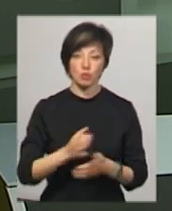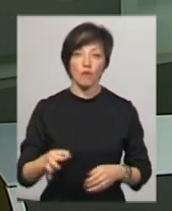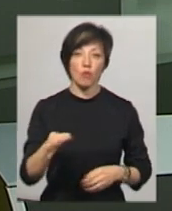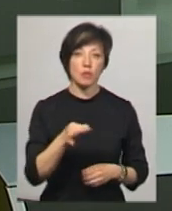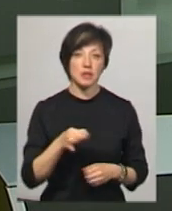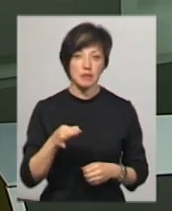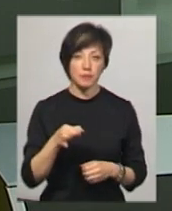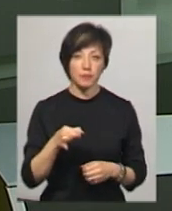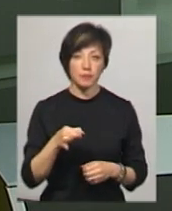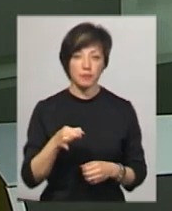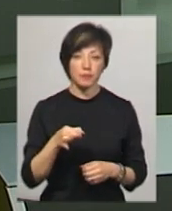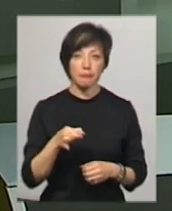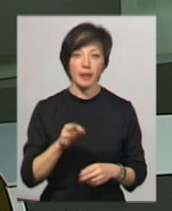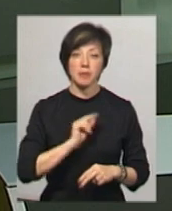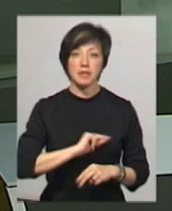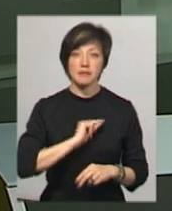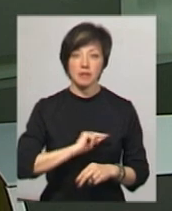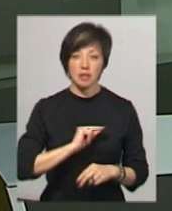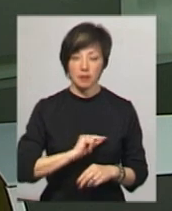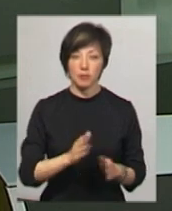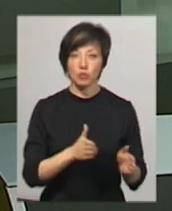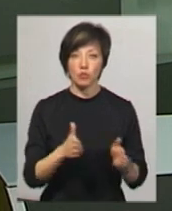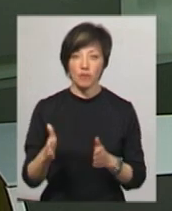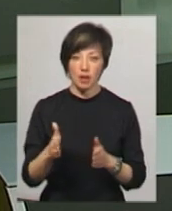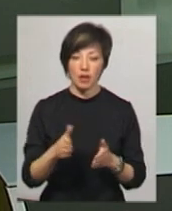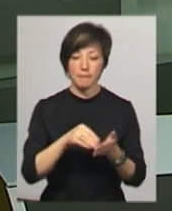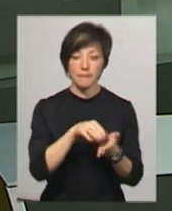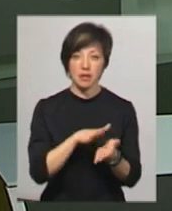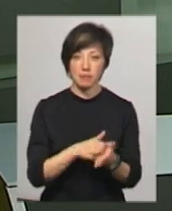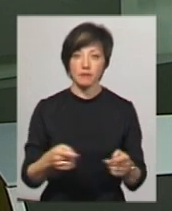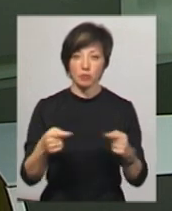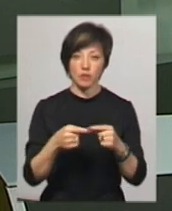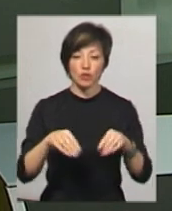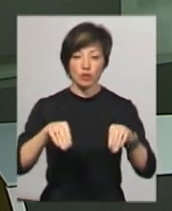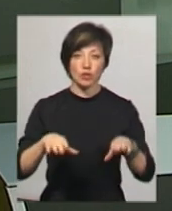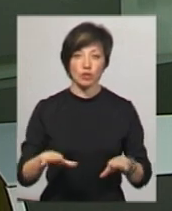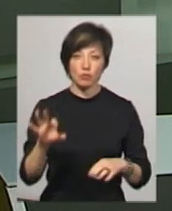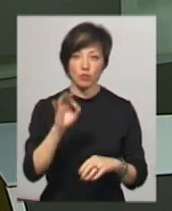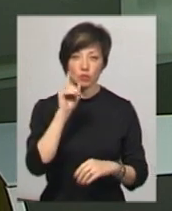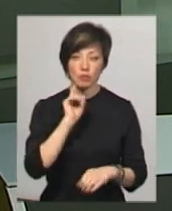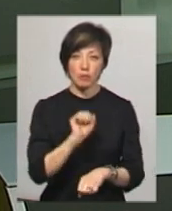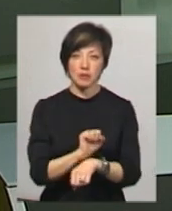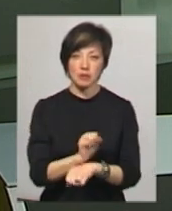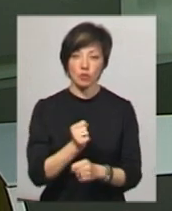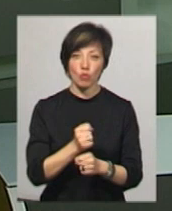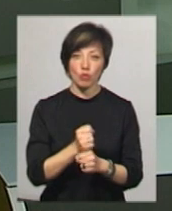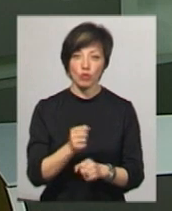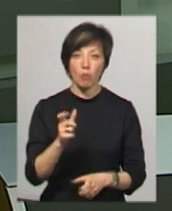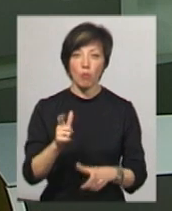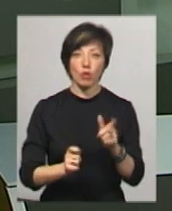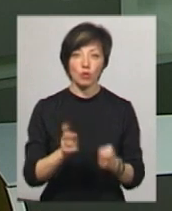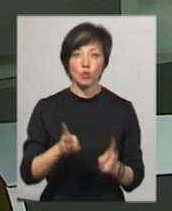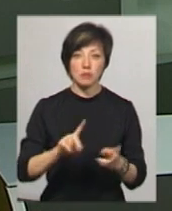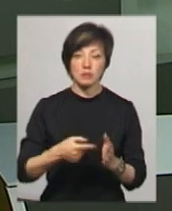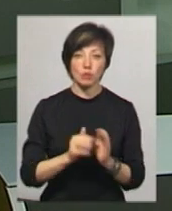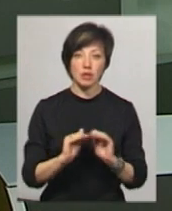області Миколи Габрикевича, працівники відомства підготували припис відповідно до винесеного рішення про тимчасове припинення роботи молочної кухні